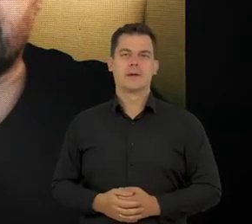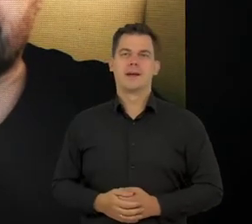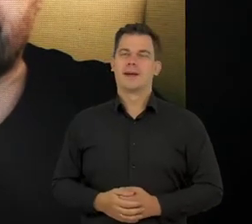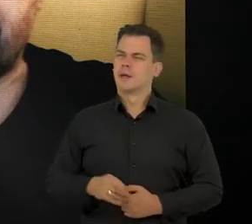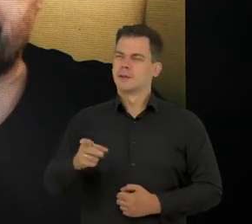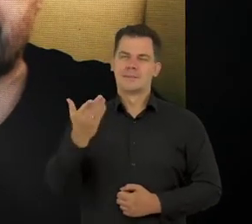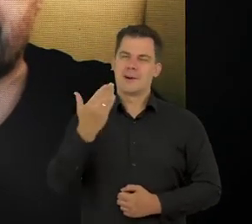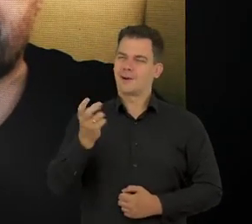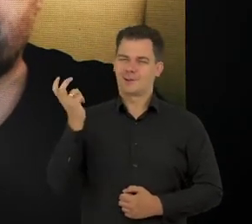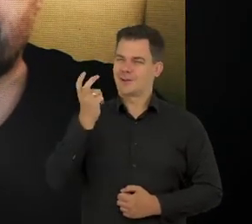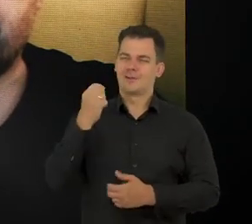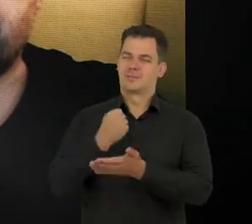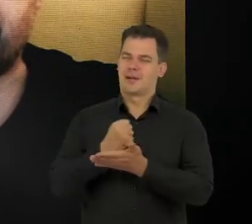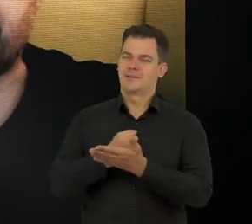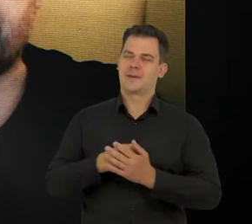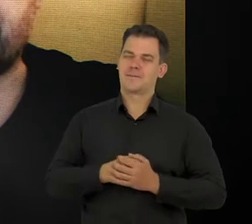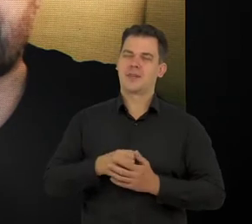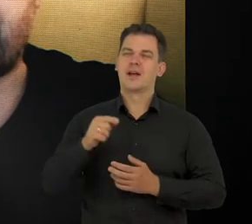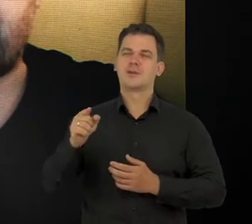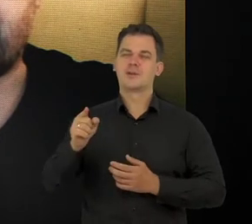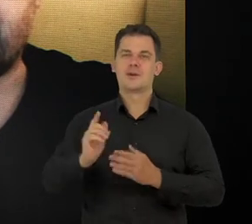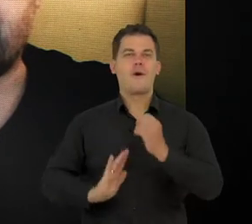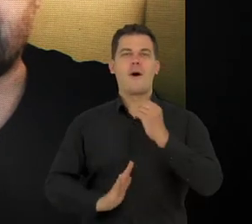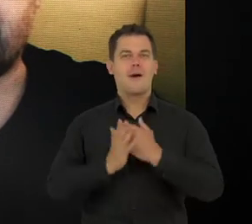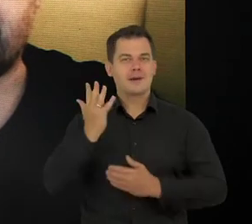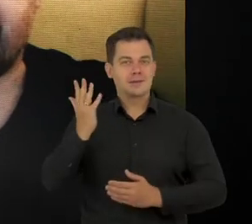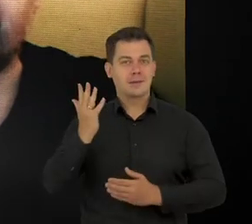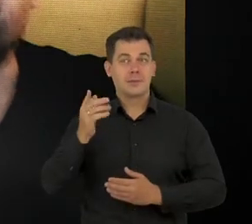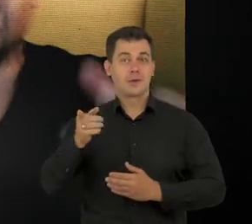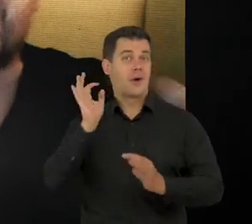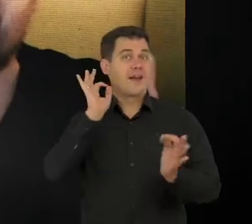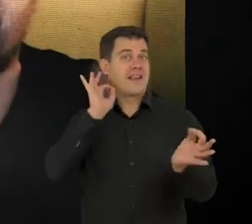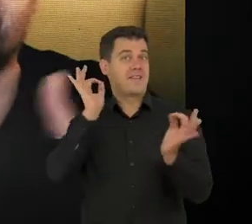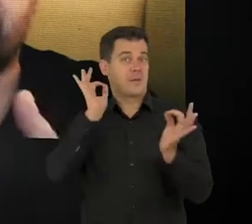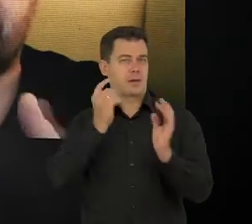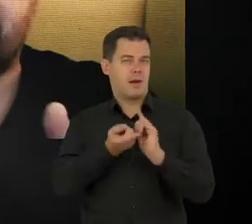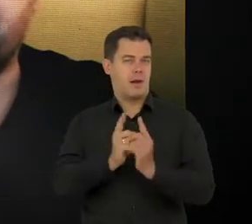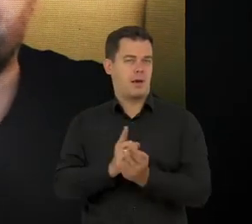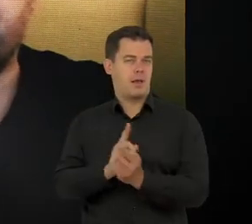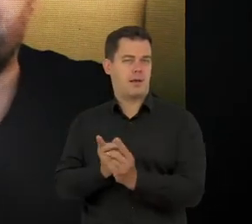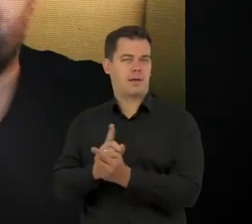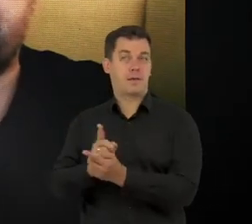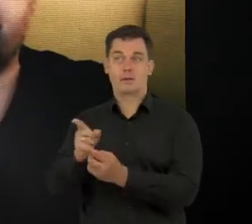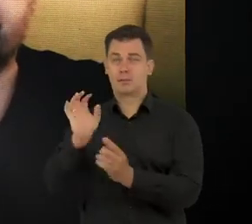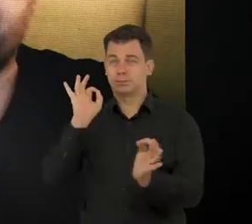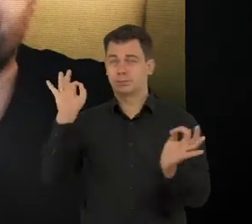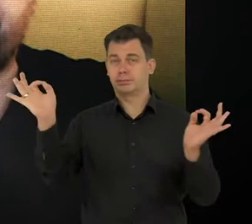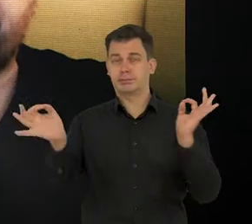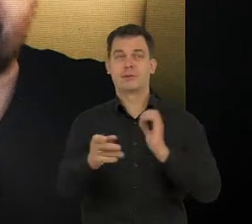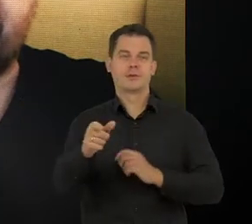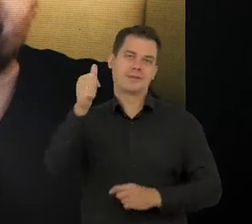To jest bardzo ciekawe, bo okazuje się, że ta infodemia, o której mówimy,